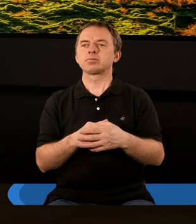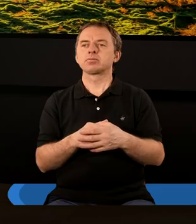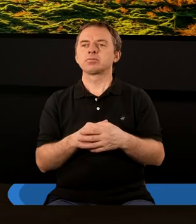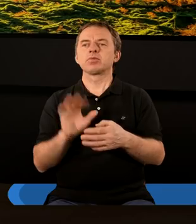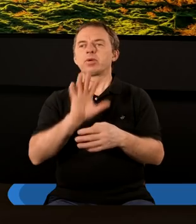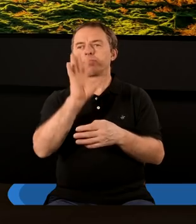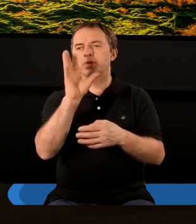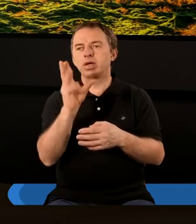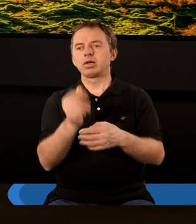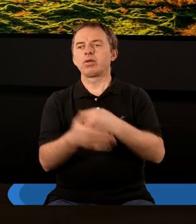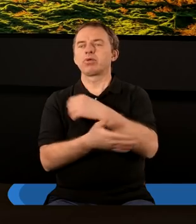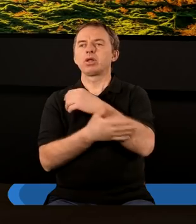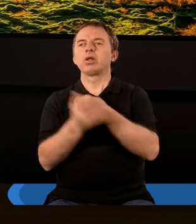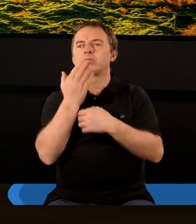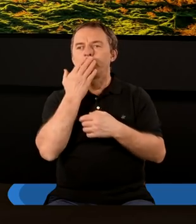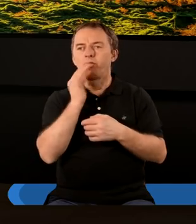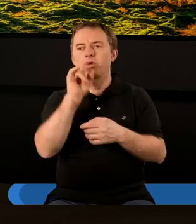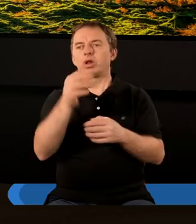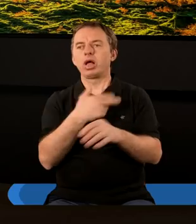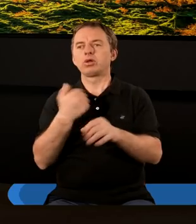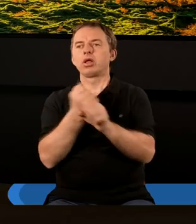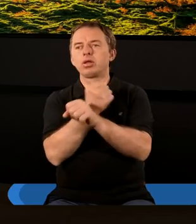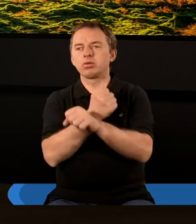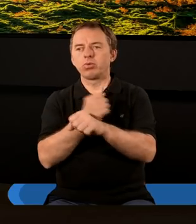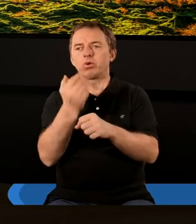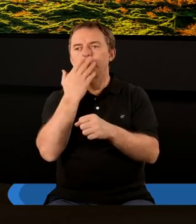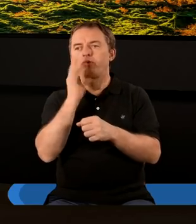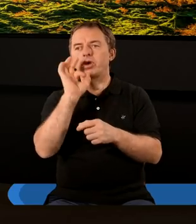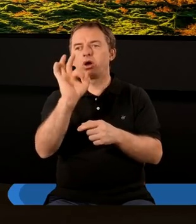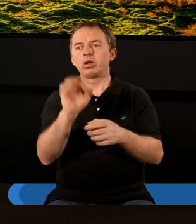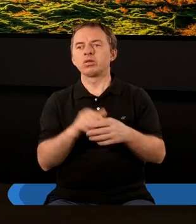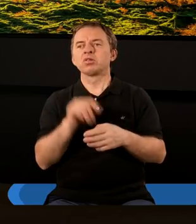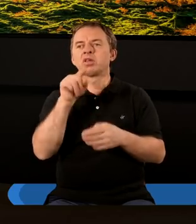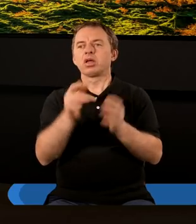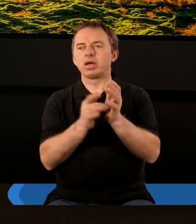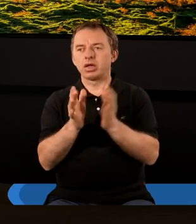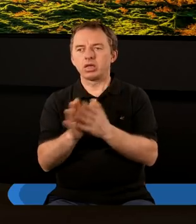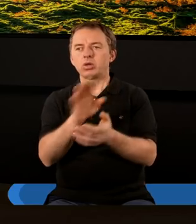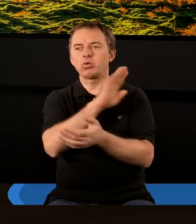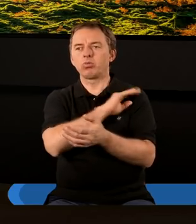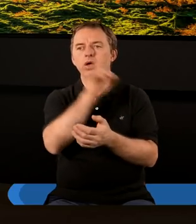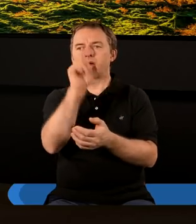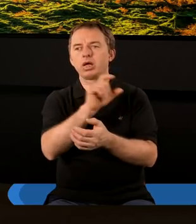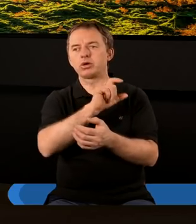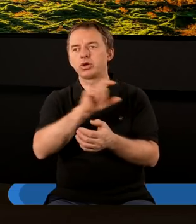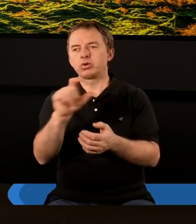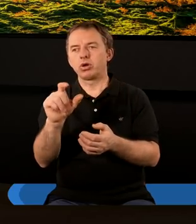To też jest piękne, wiecie, że kiedy mówimy o naszym zbawieniu, to zawsze mówimy o tym, że Chrystus umarł na krzyżu.